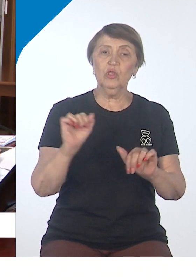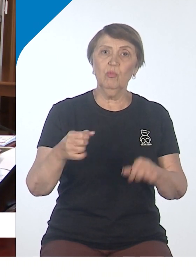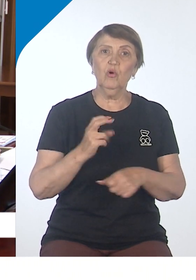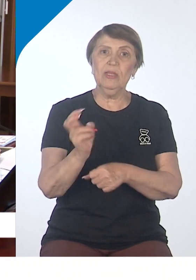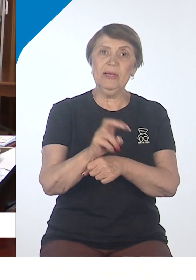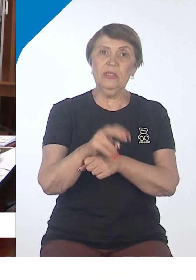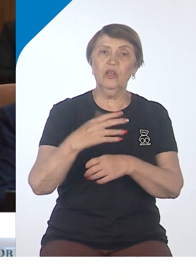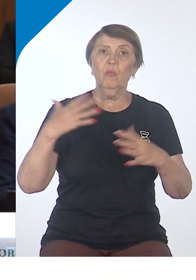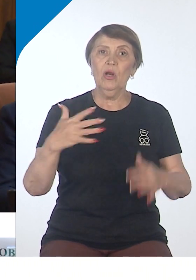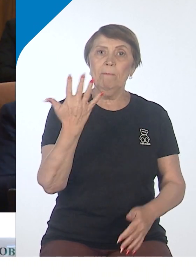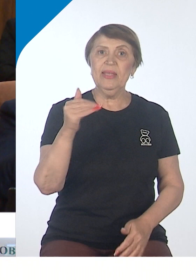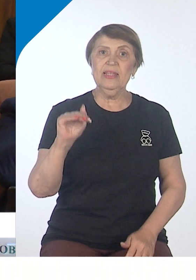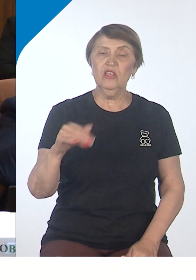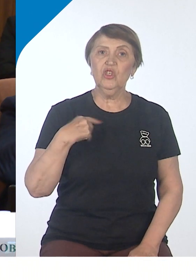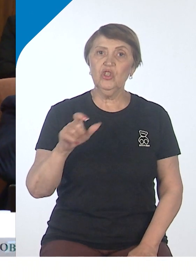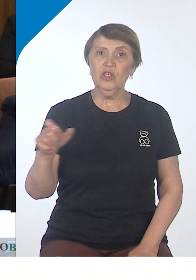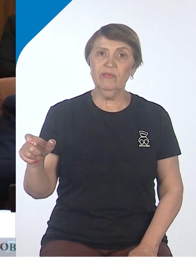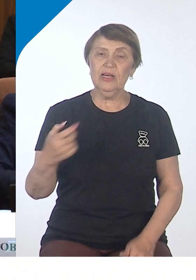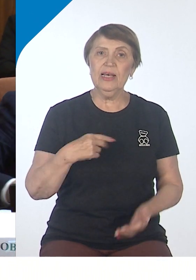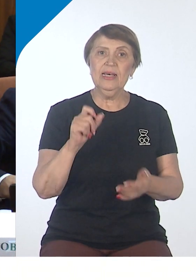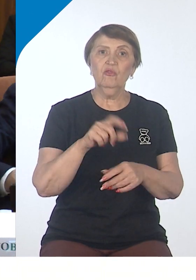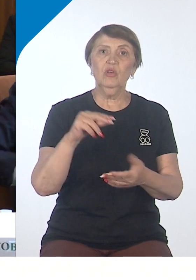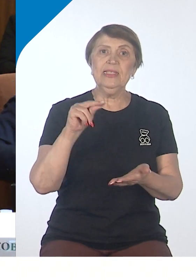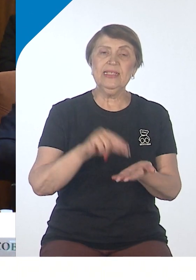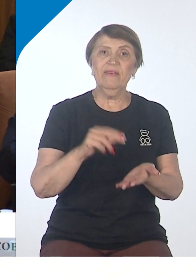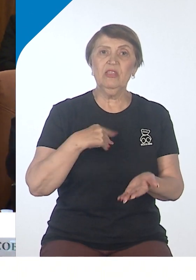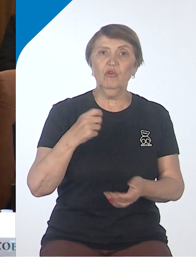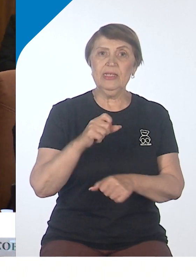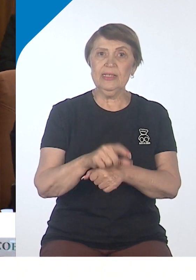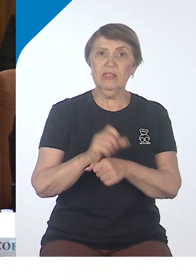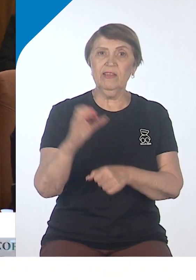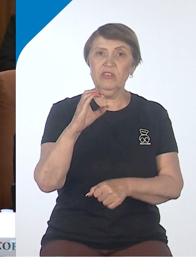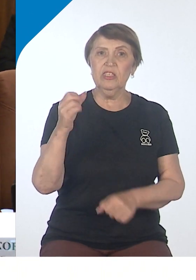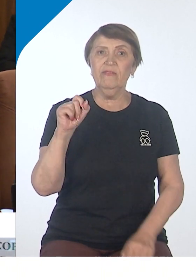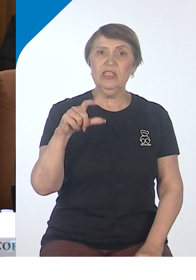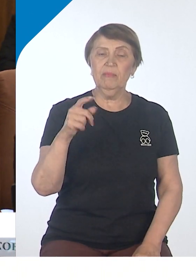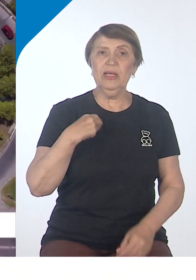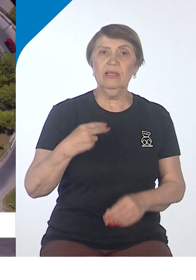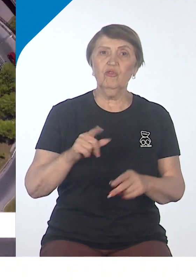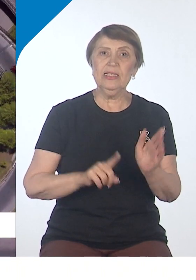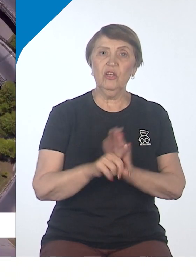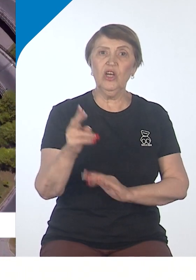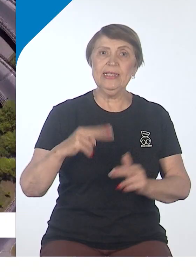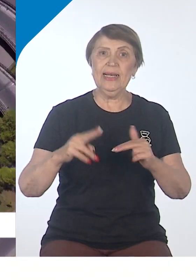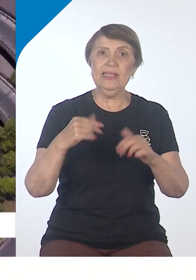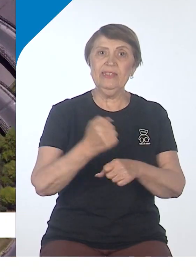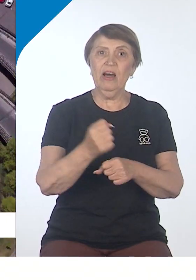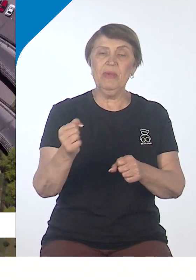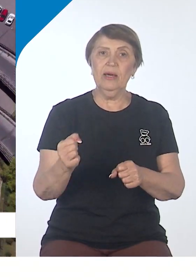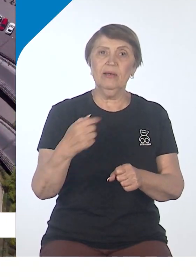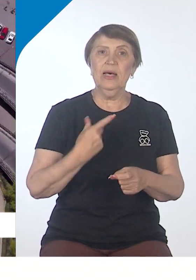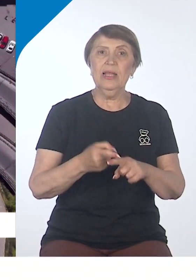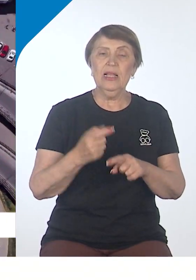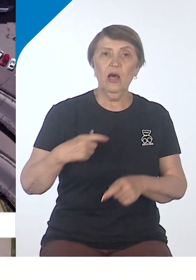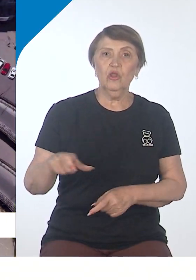человек в год. Ставим задачу, чтобы в сентябре-октябре начать строительство объекта. Для дорожной доступности в